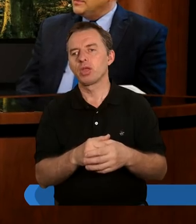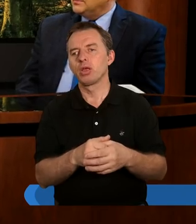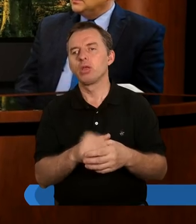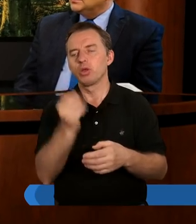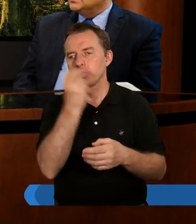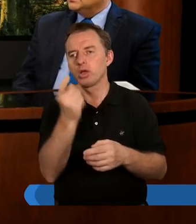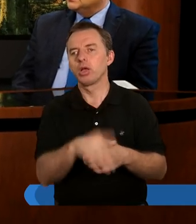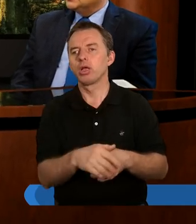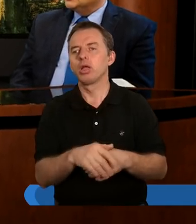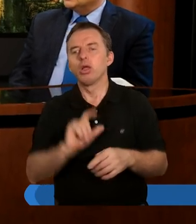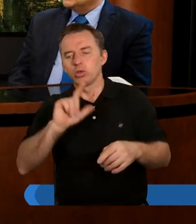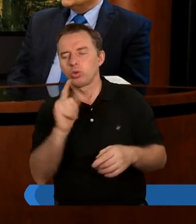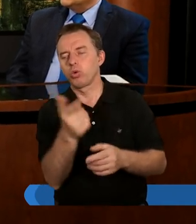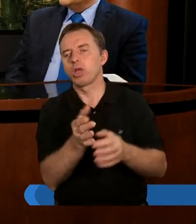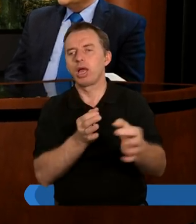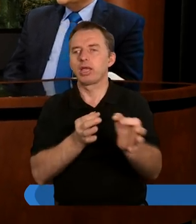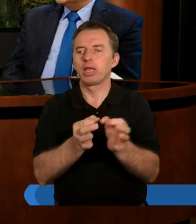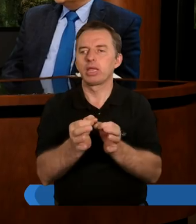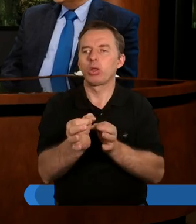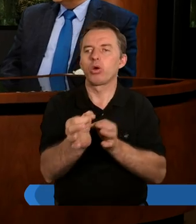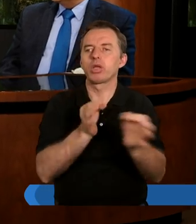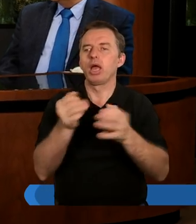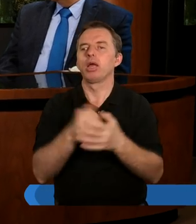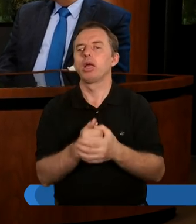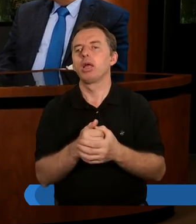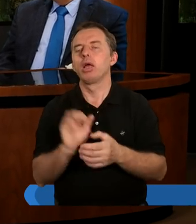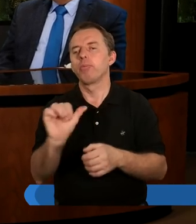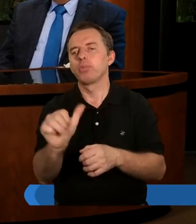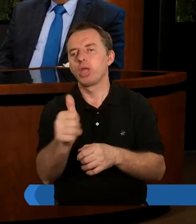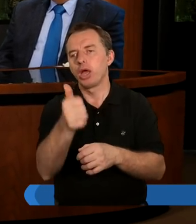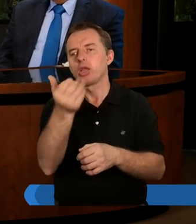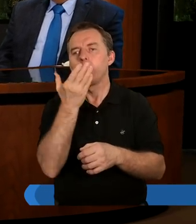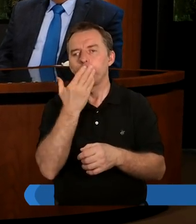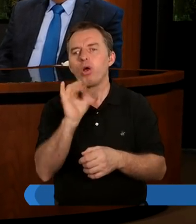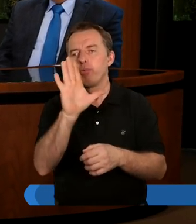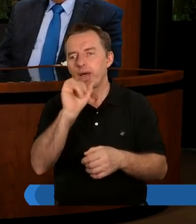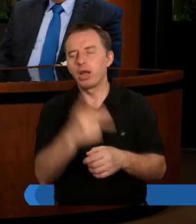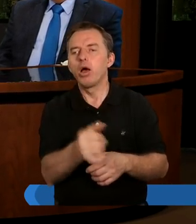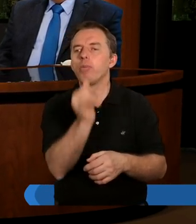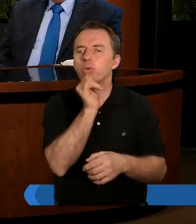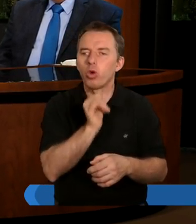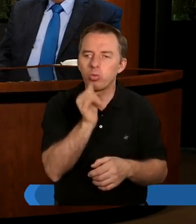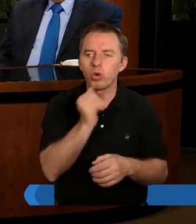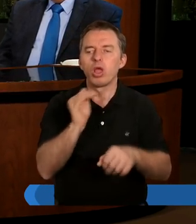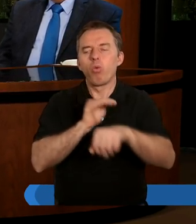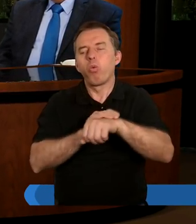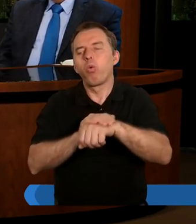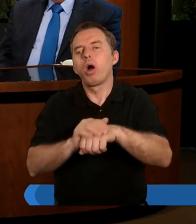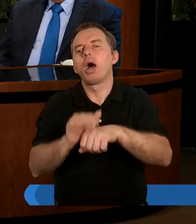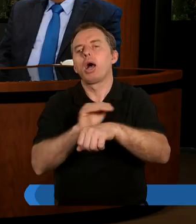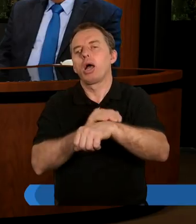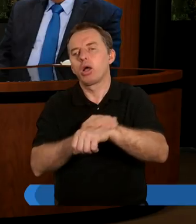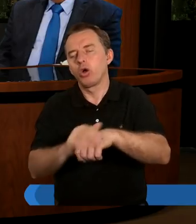Ale mam coś jeszcze ciekawego, bo to jest już druga historia. W pierwszej mówiliśmy o tym, że Barnaba próbuje łagodzić